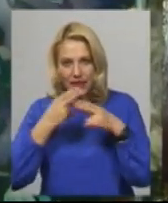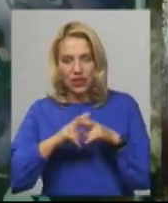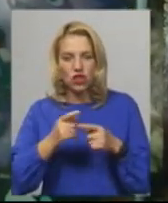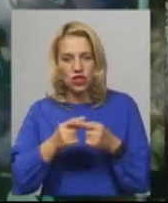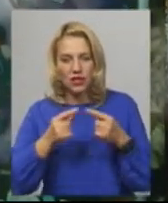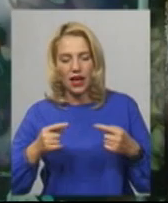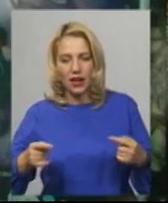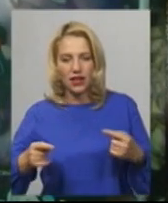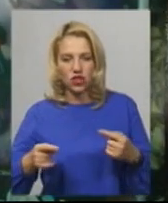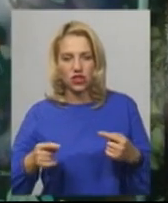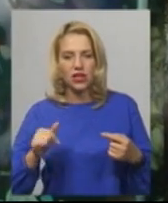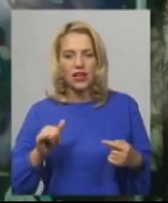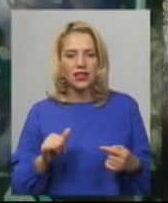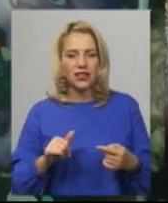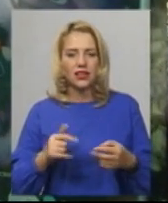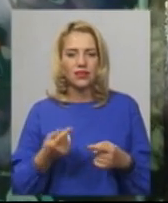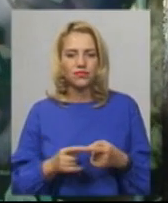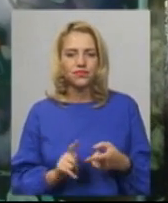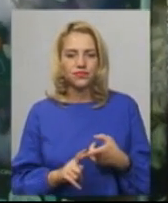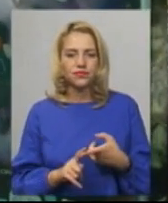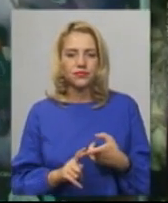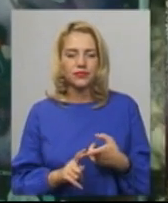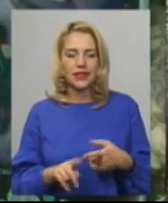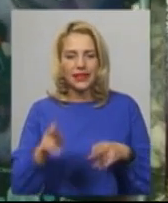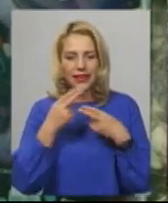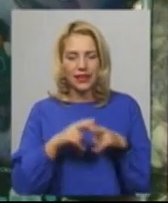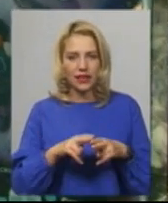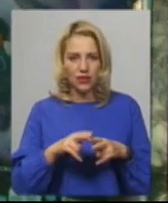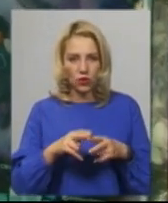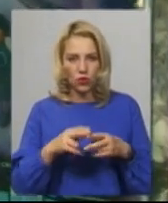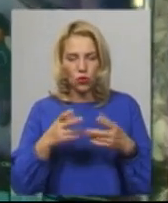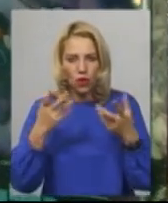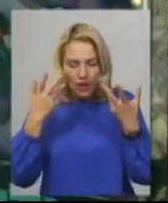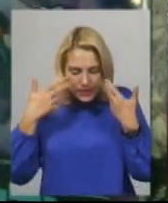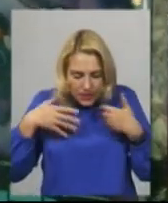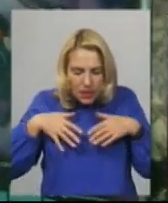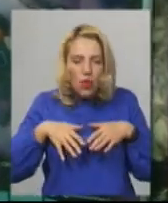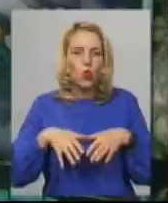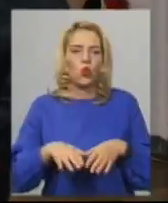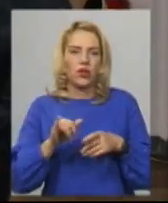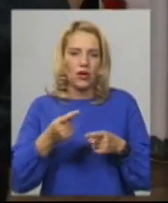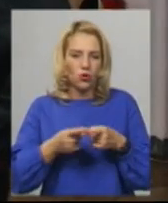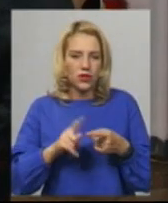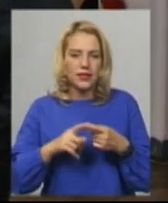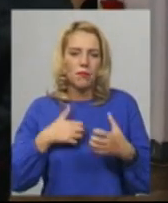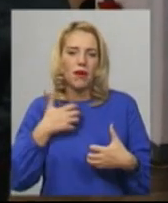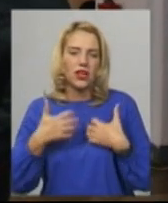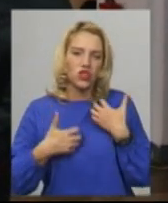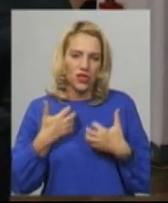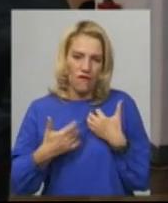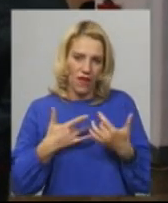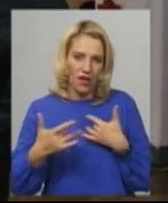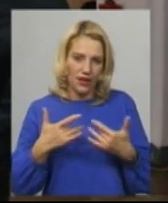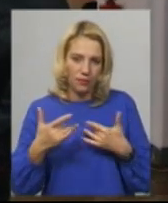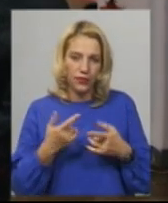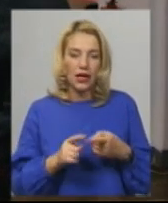і техніку занурення в ці переживання переніс до фільму. Автору сценарію Сергій